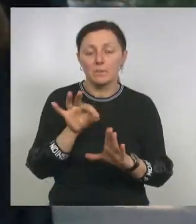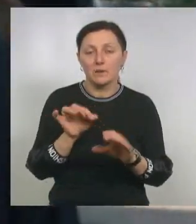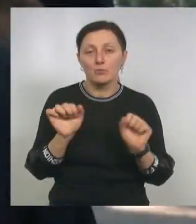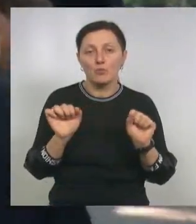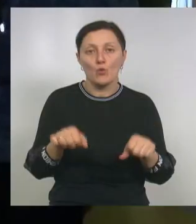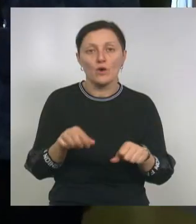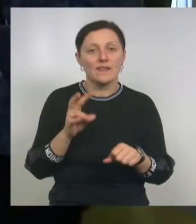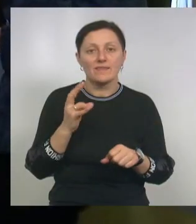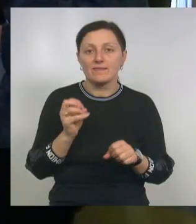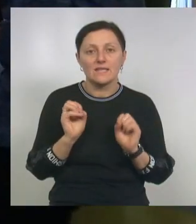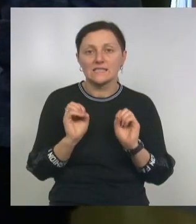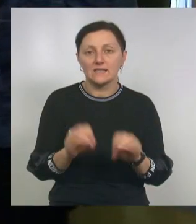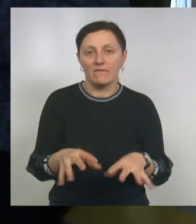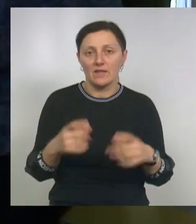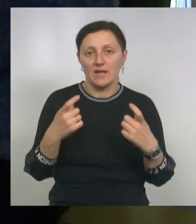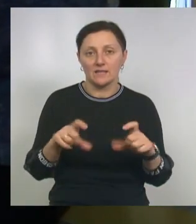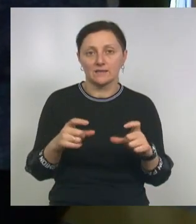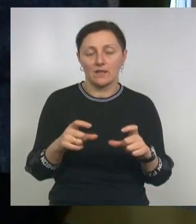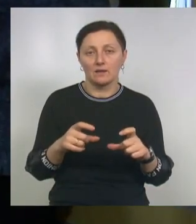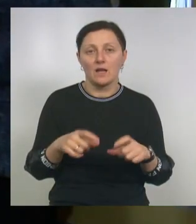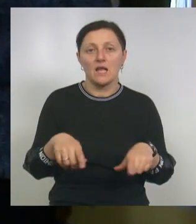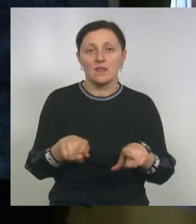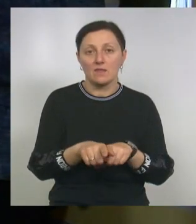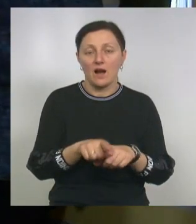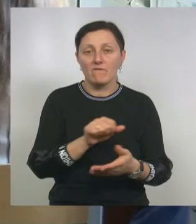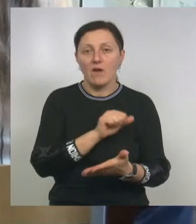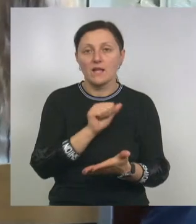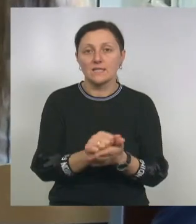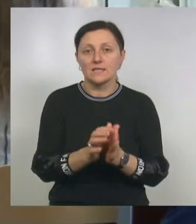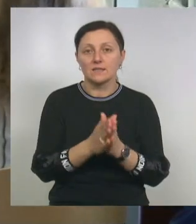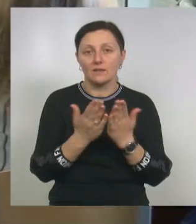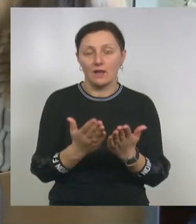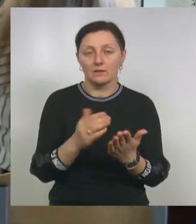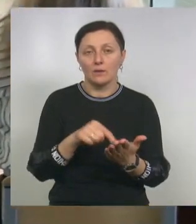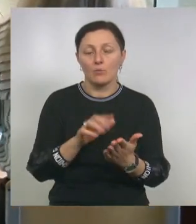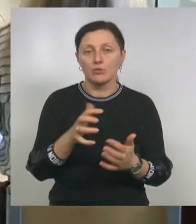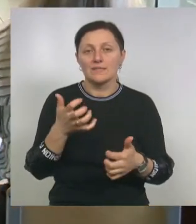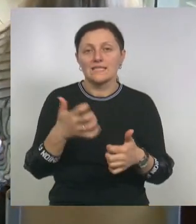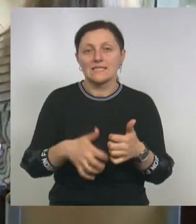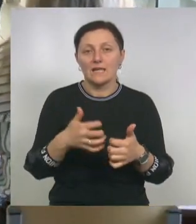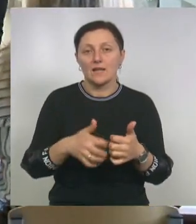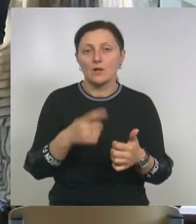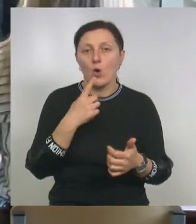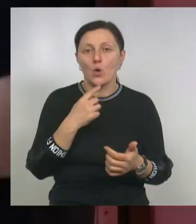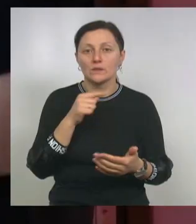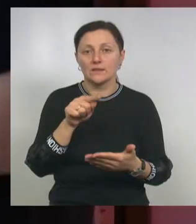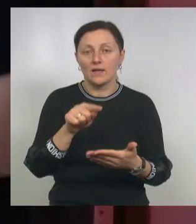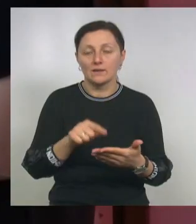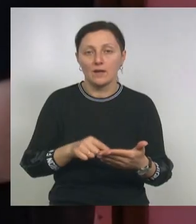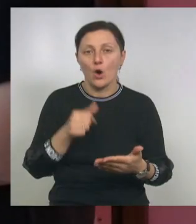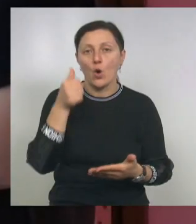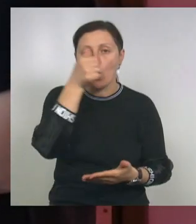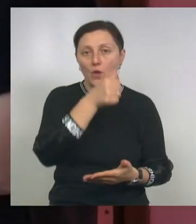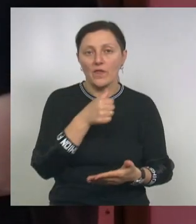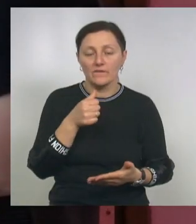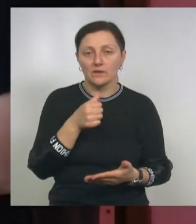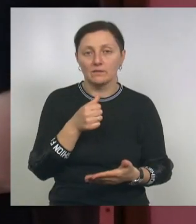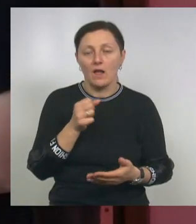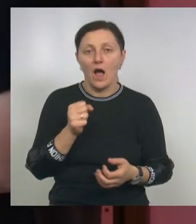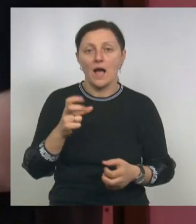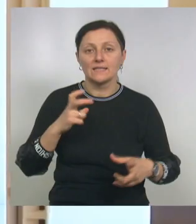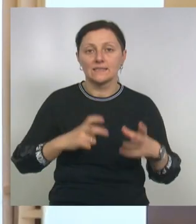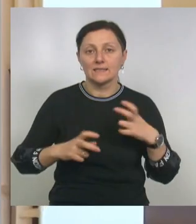не сдавать единый госэкзамен. В таком случае в аттестат выставят среднее арифметическое полугодовых и годовых отметок. А в